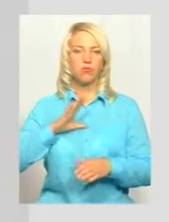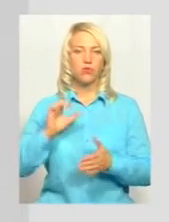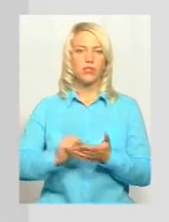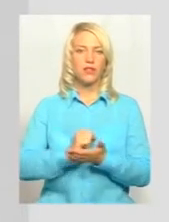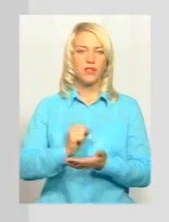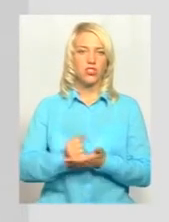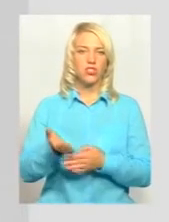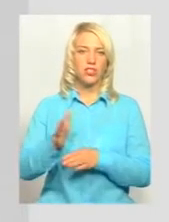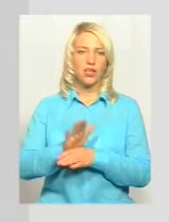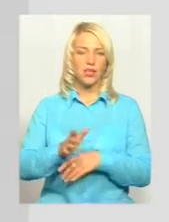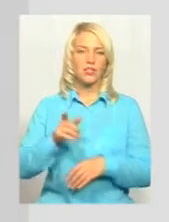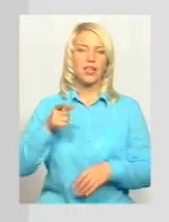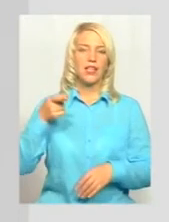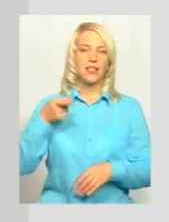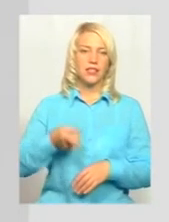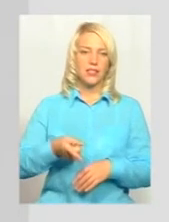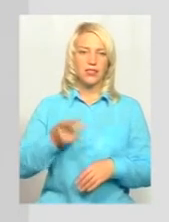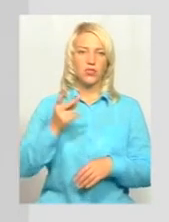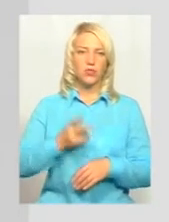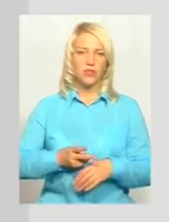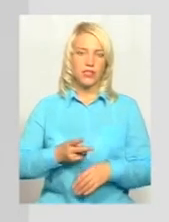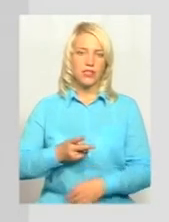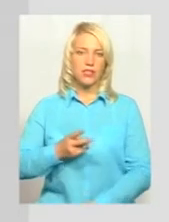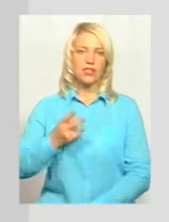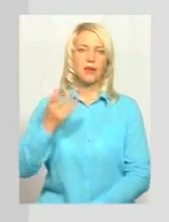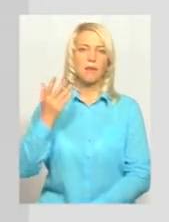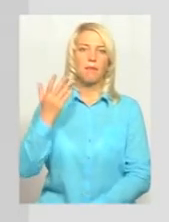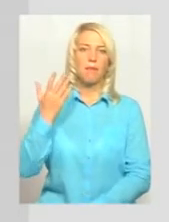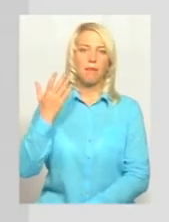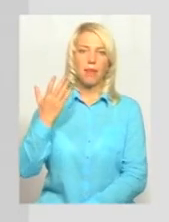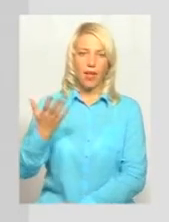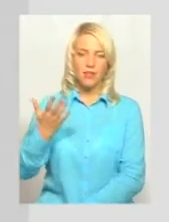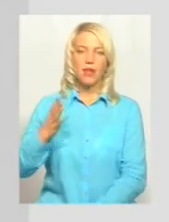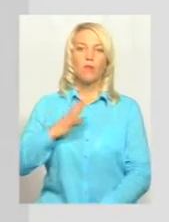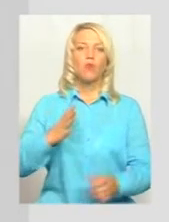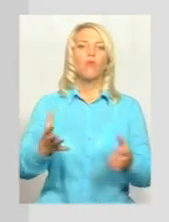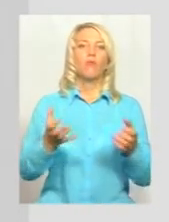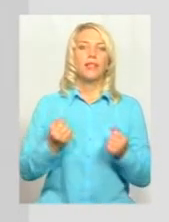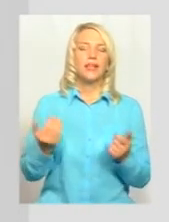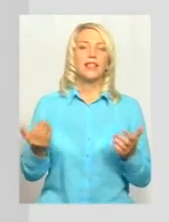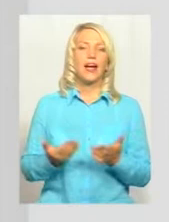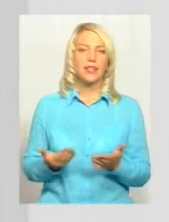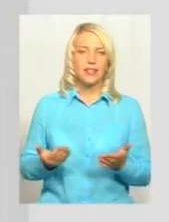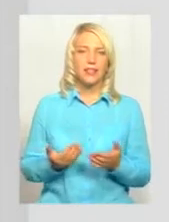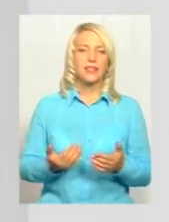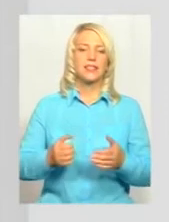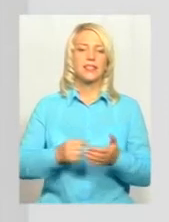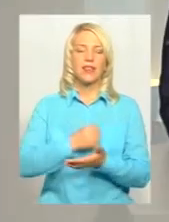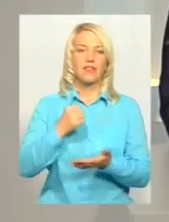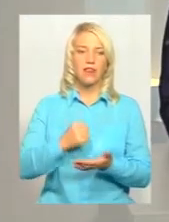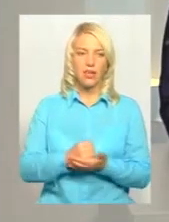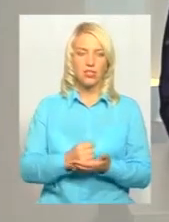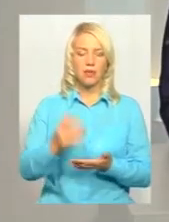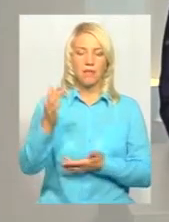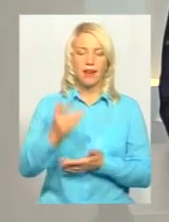наказ 1025 прийнятий, яким затверджено перелік дитячих